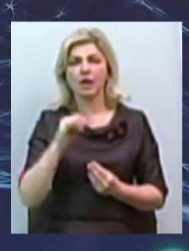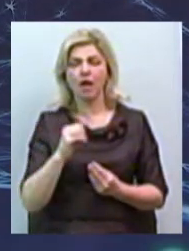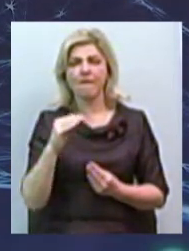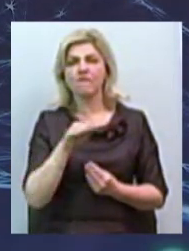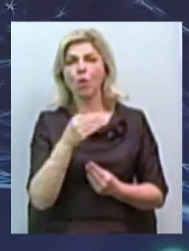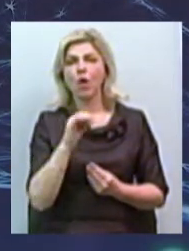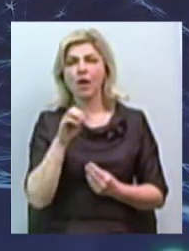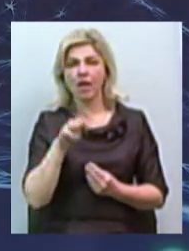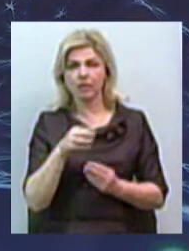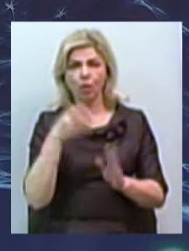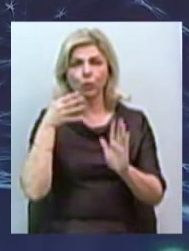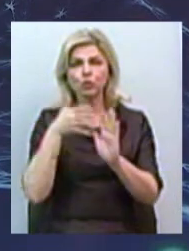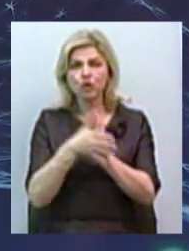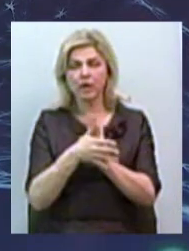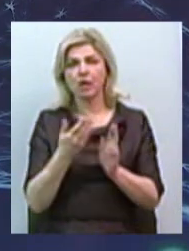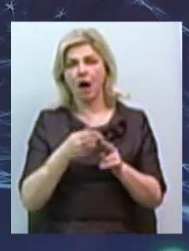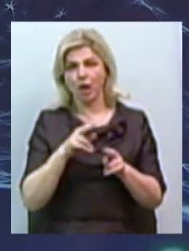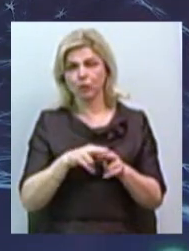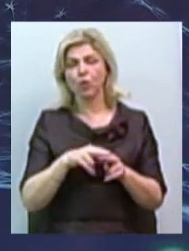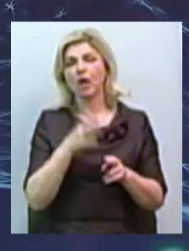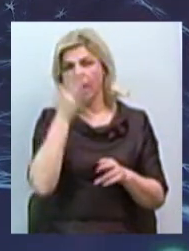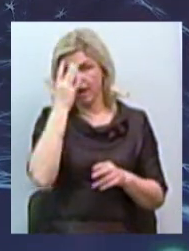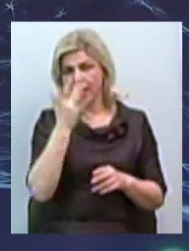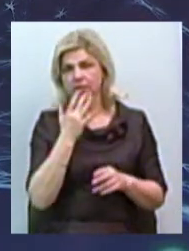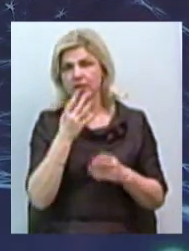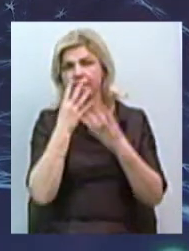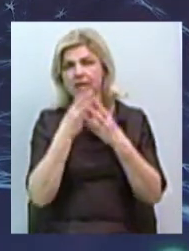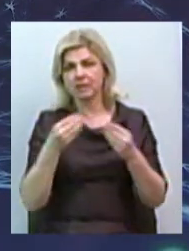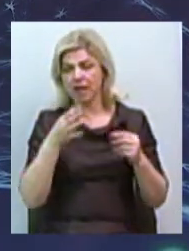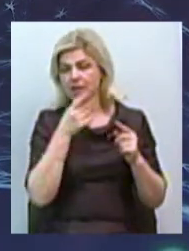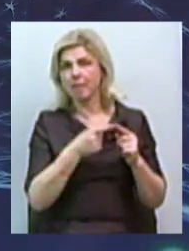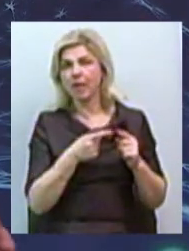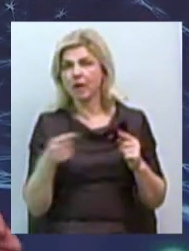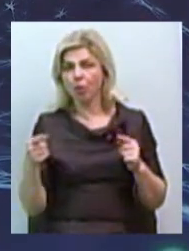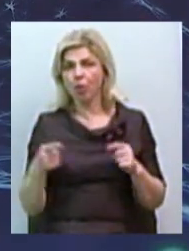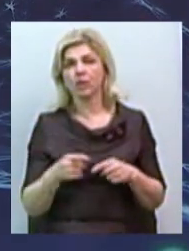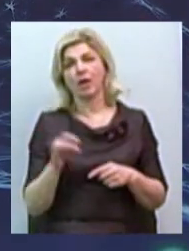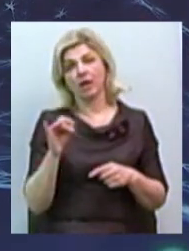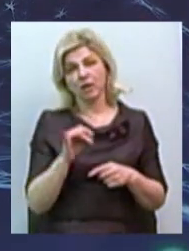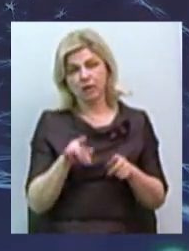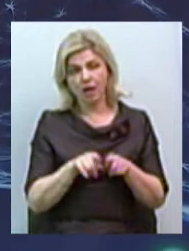приходиться на летний період, летній-весенній період. Також,